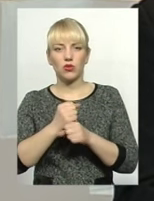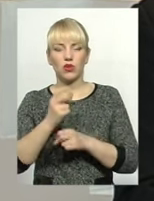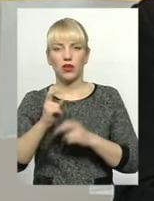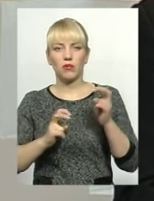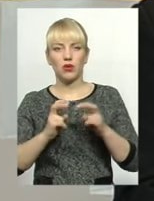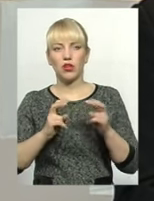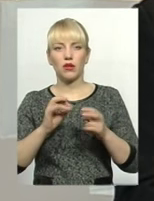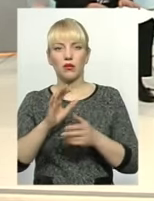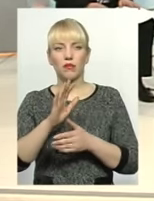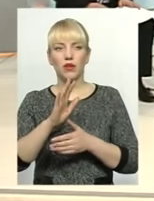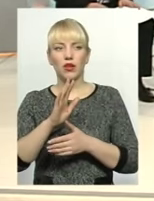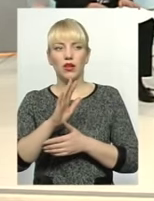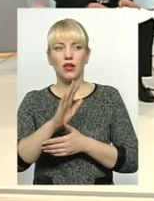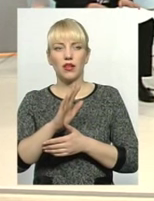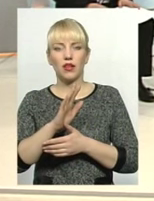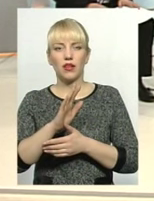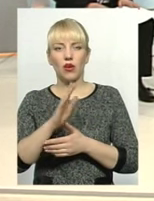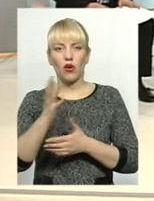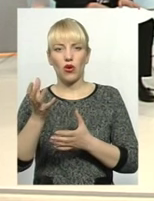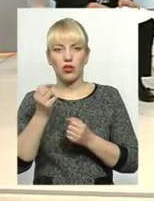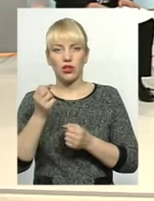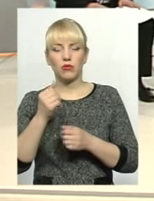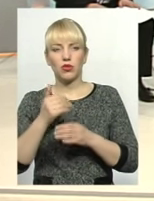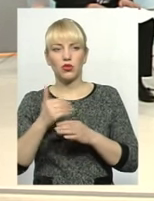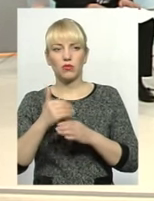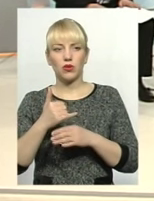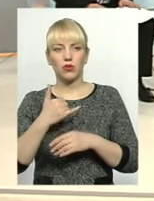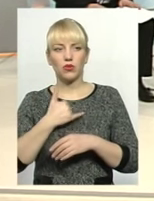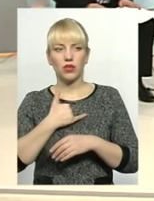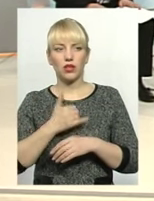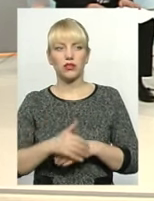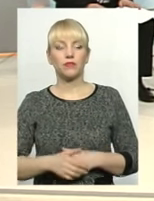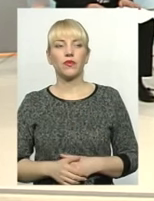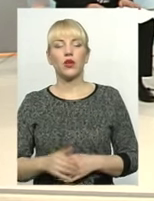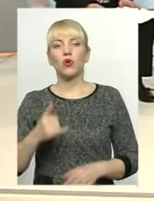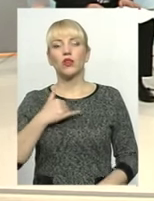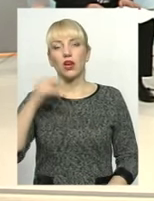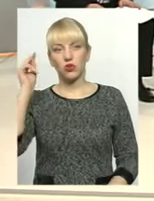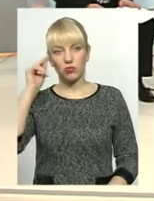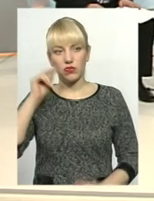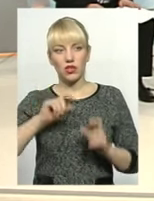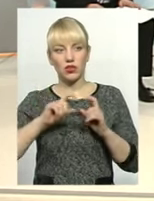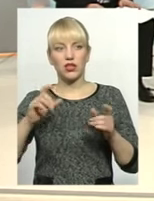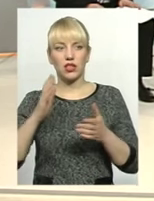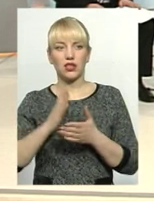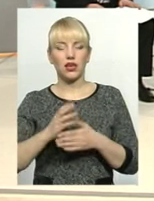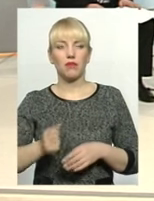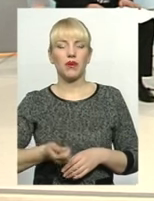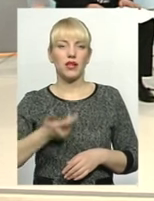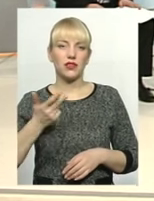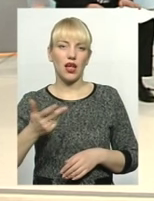продовжують ніде навчання. А стипендію отримують у нас в навчальному закладі? В нашому навчальному закладі теж є призери обласного